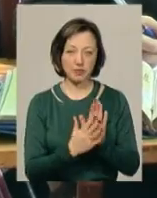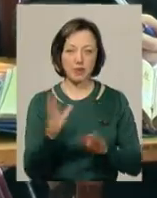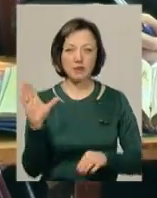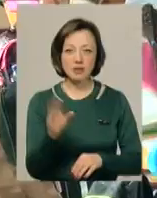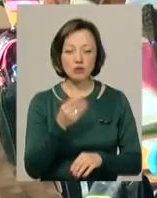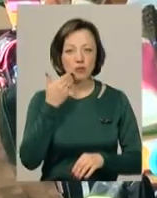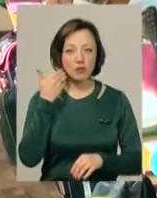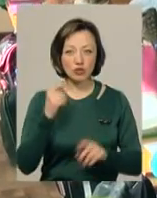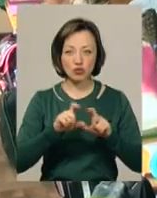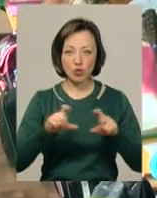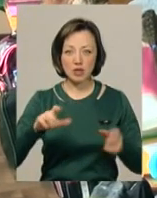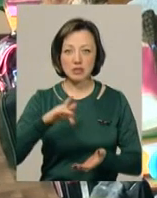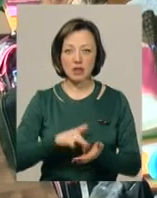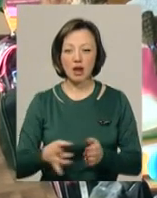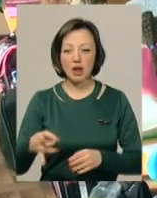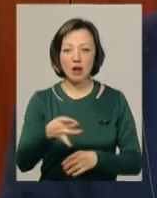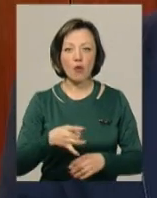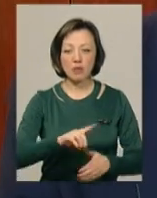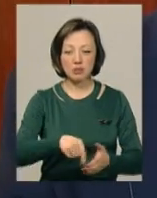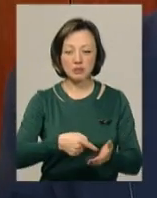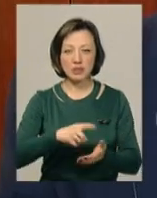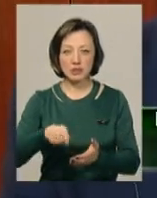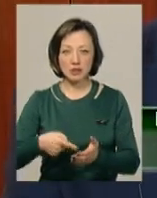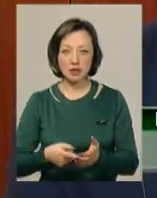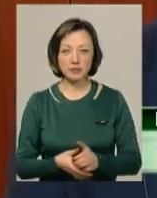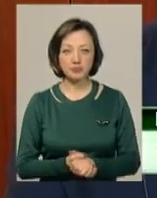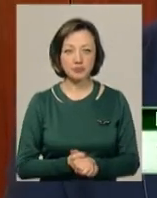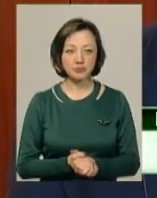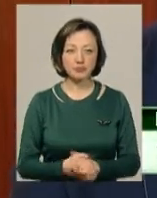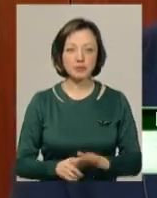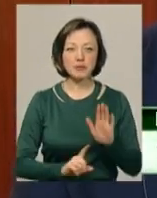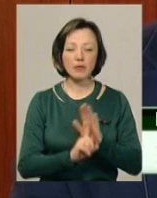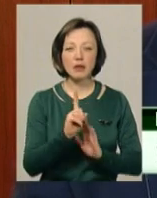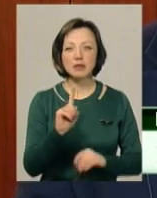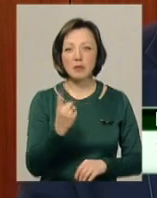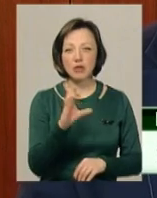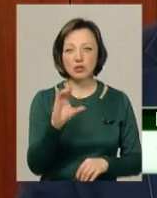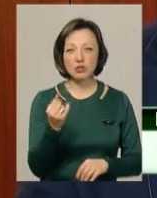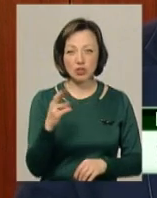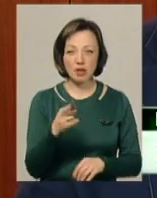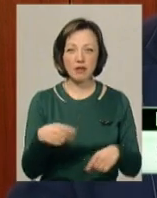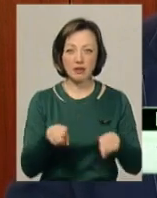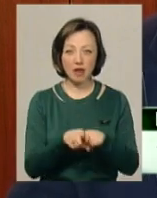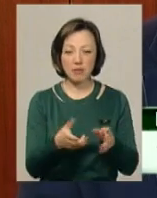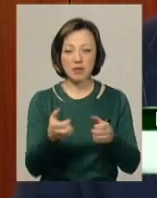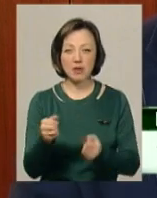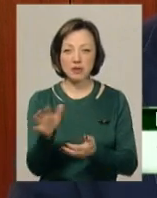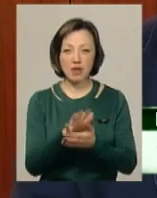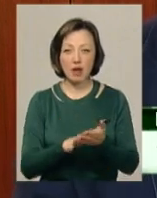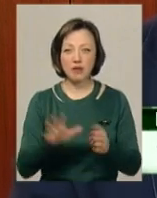аби розвантажити школи центральних районів у містах. Власне, з 1 січня саме таким чином приймаються заяви всі